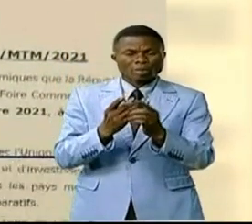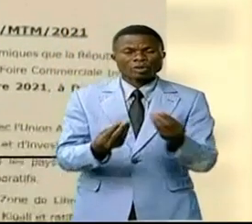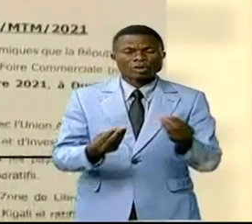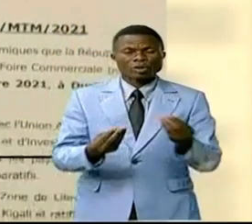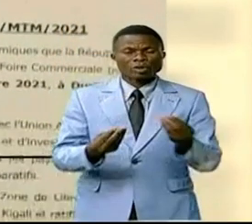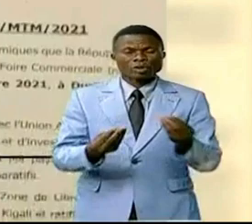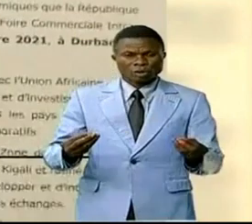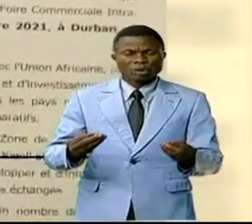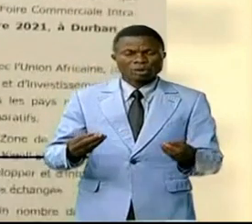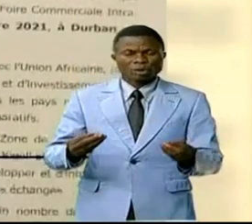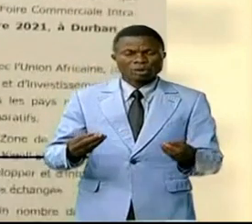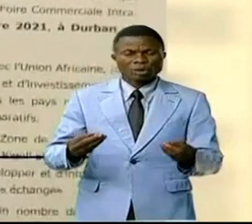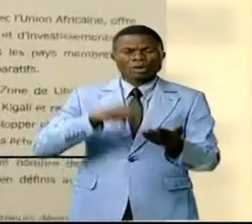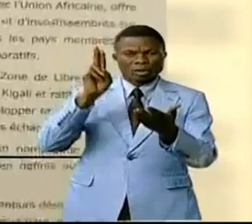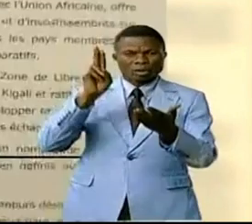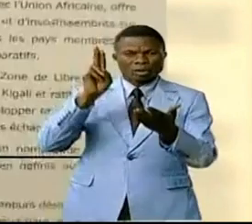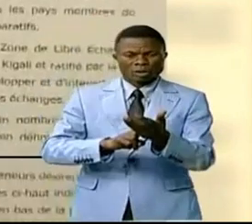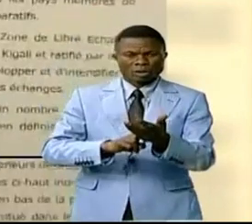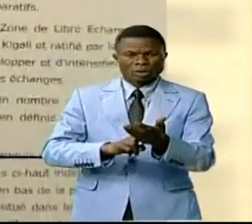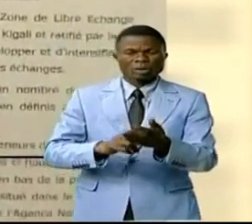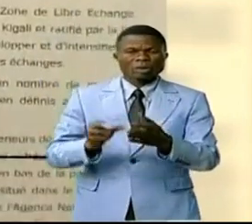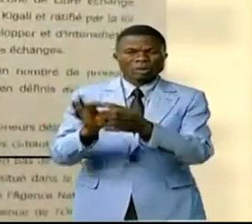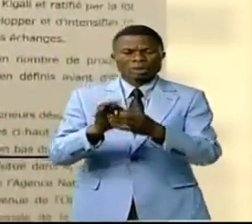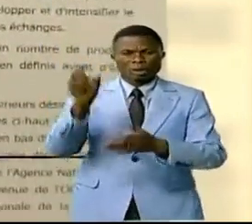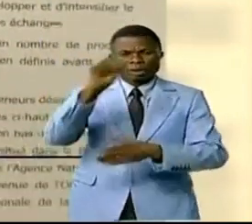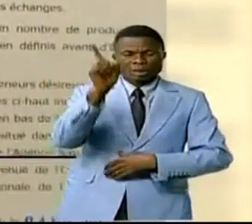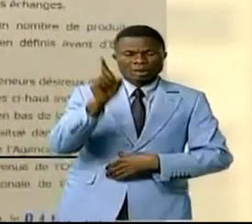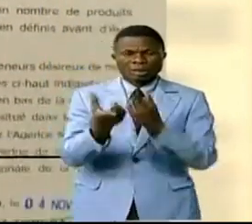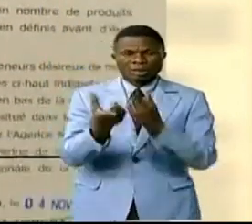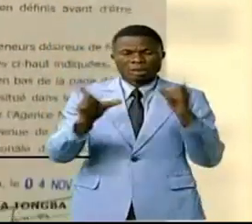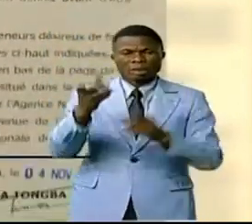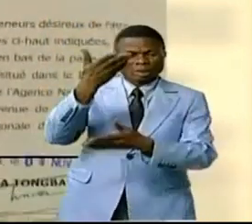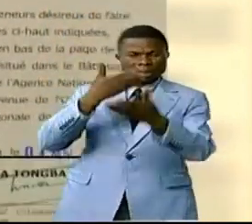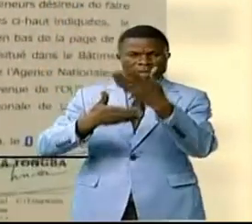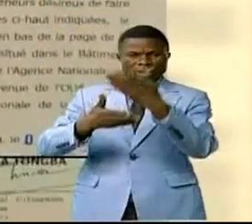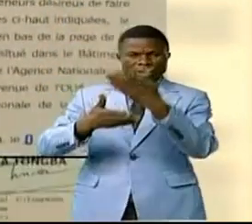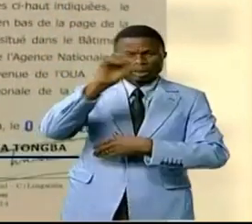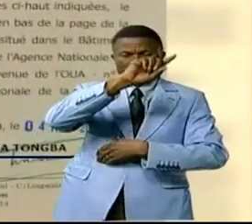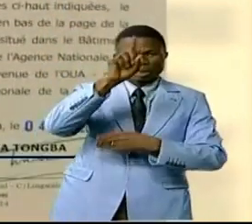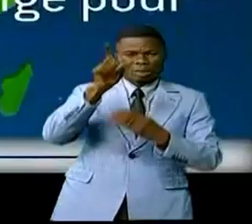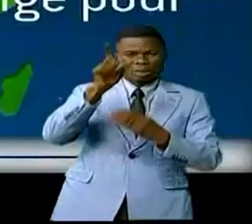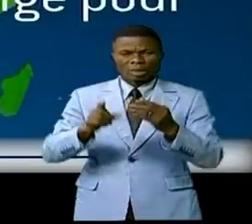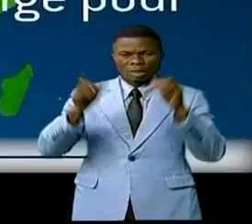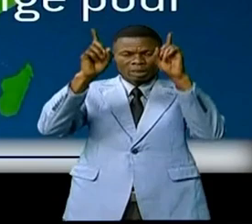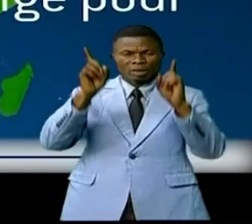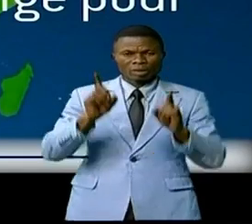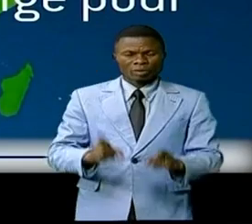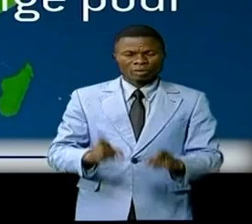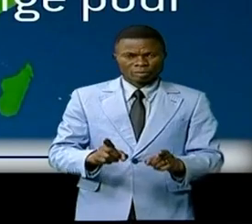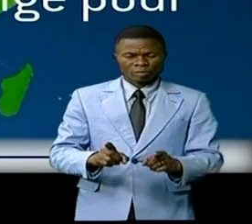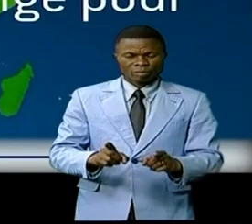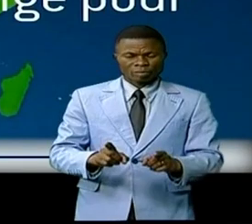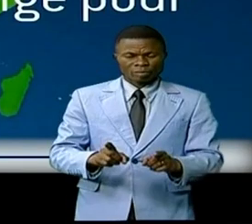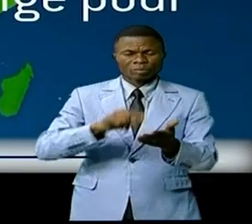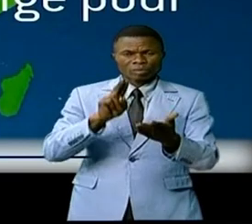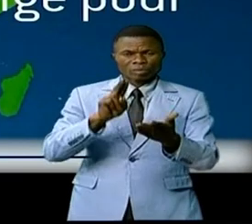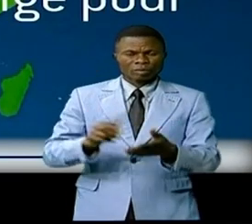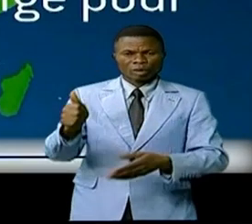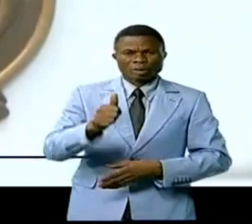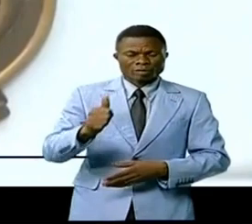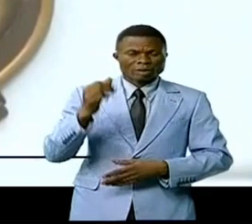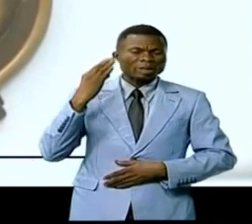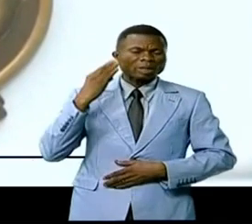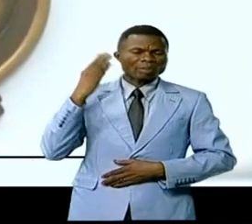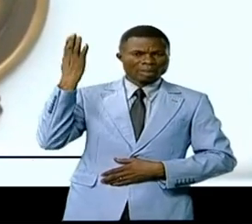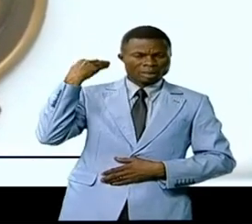de la ratification de l'accord sur la zone de libre-échange continental africain ZLECAF signé le 21 mars